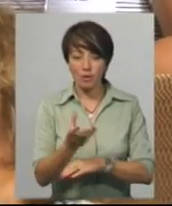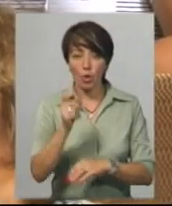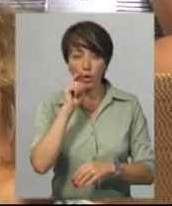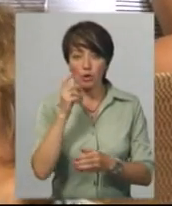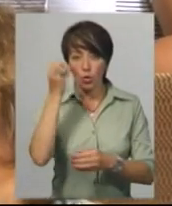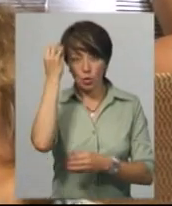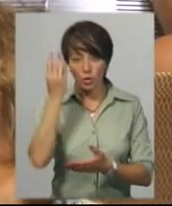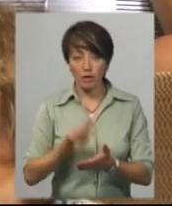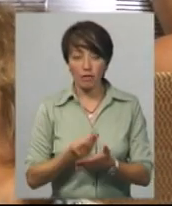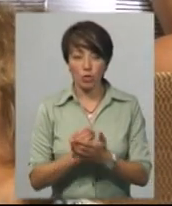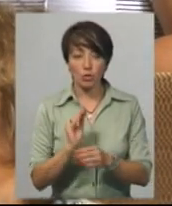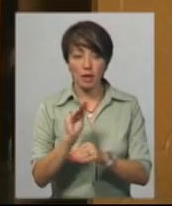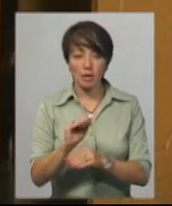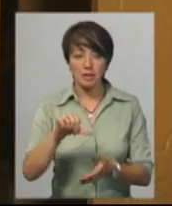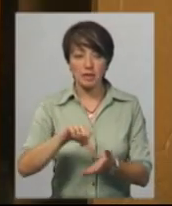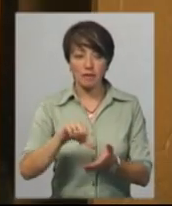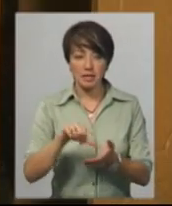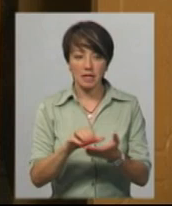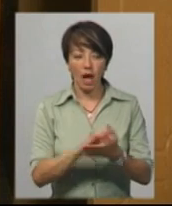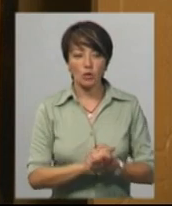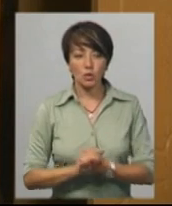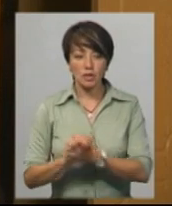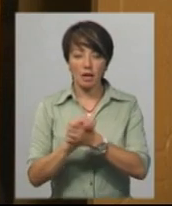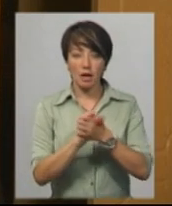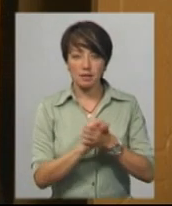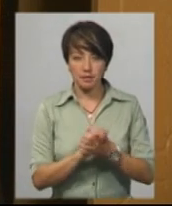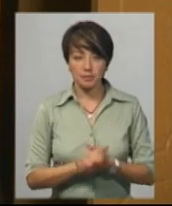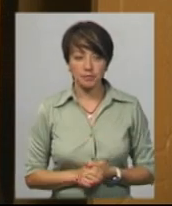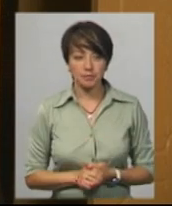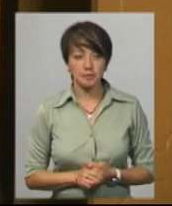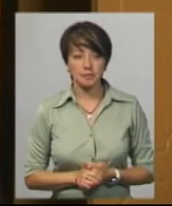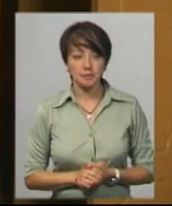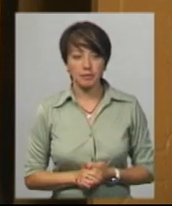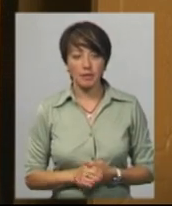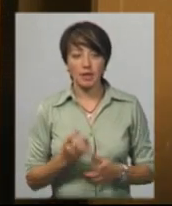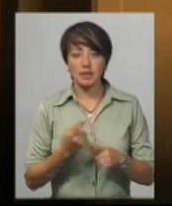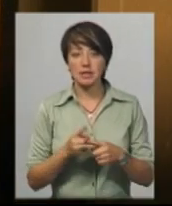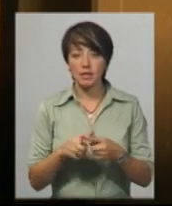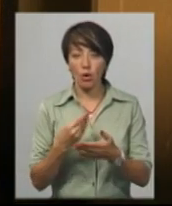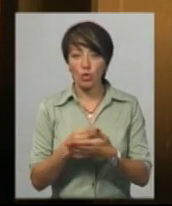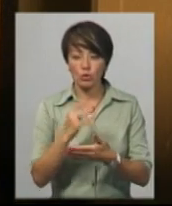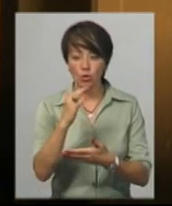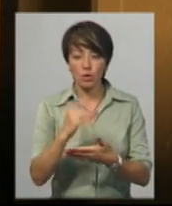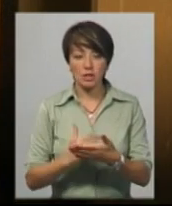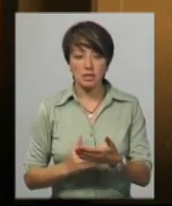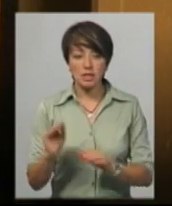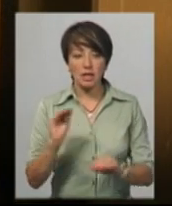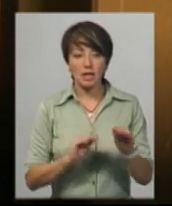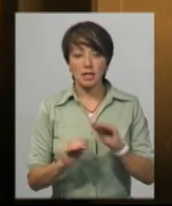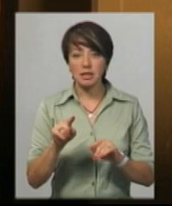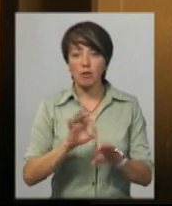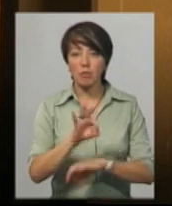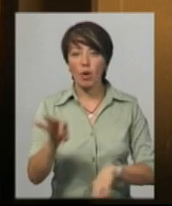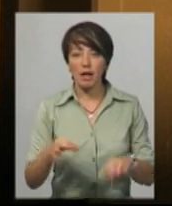фонд, додає представниця Асоціації сільських, селищних рад та об'єднаних громад України Ема Марінкевич. Ці кошториси будуть складатися вже з тих